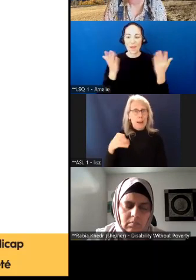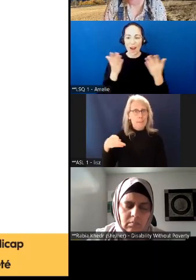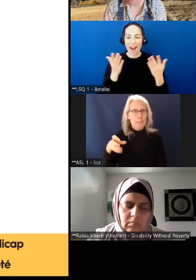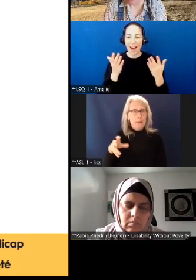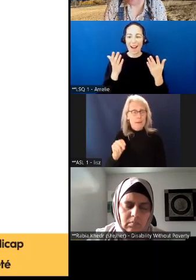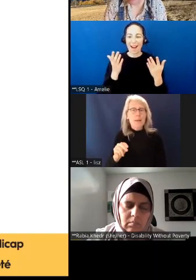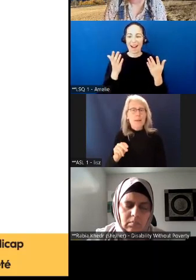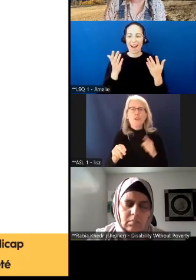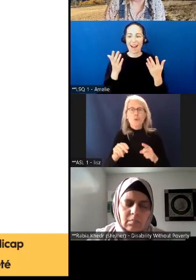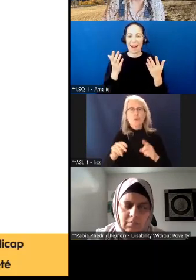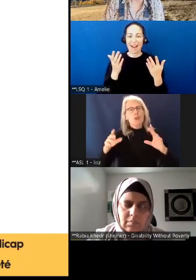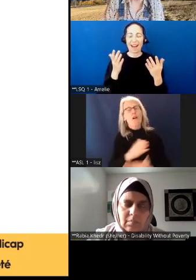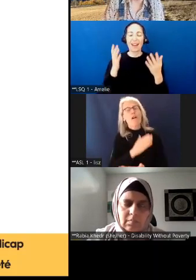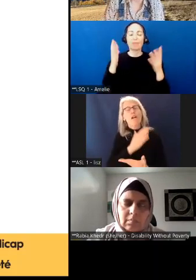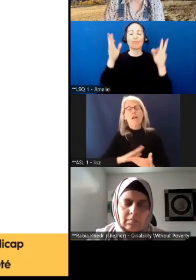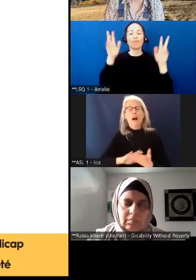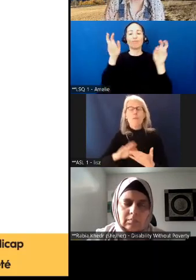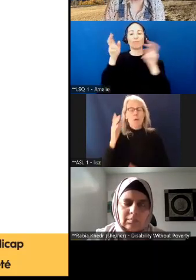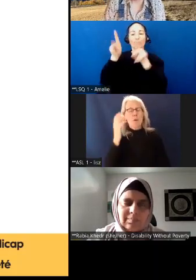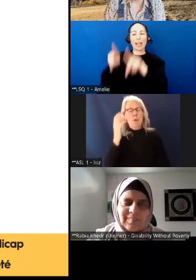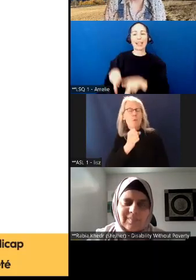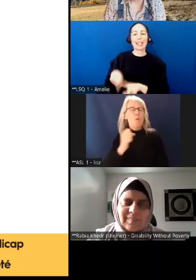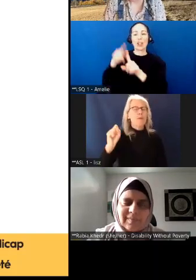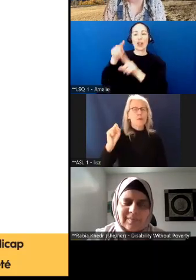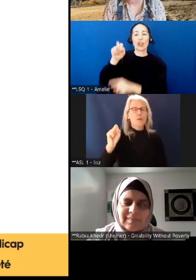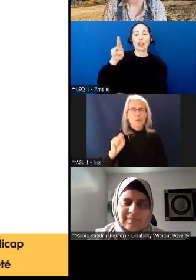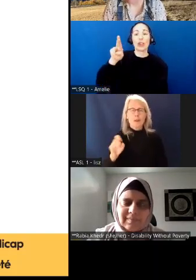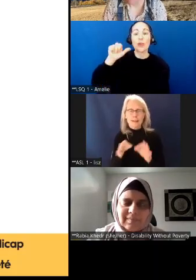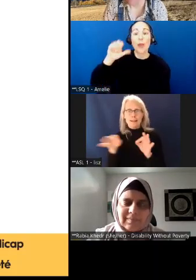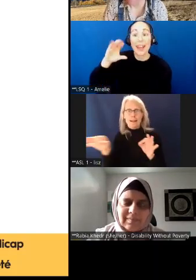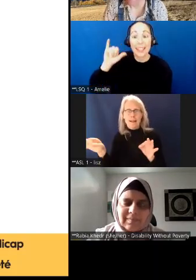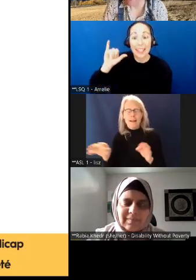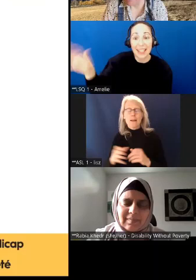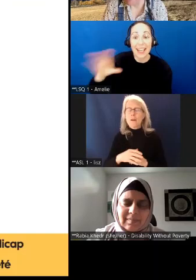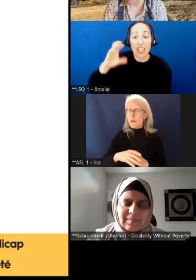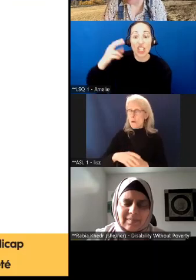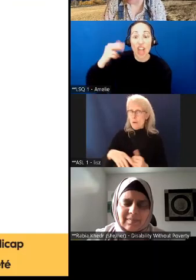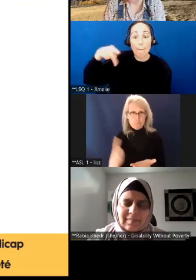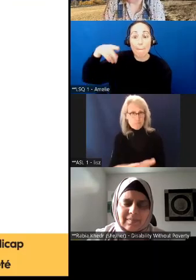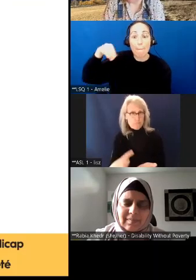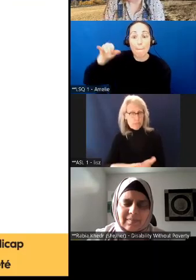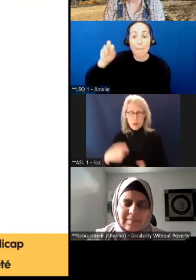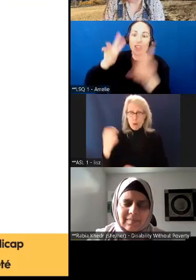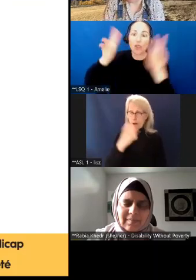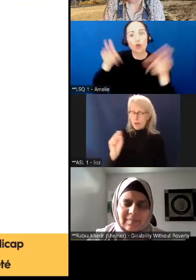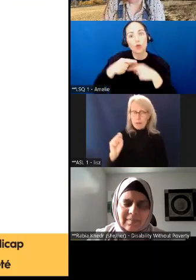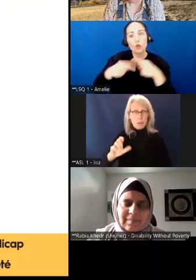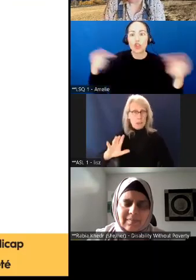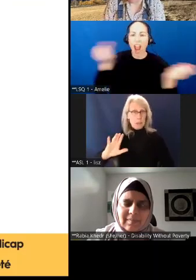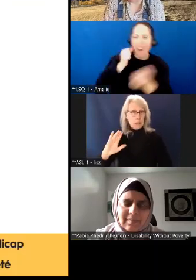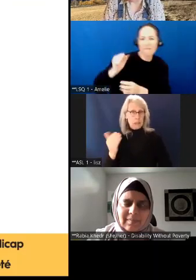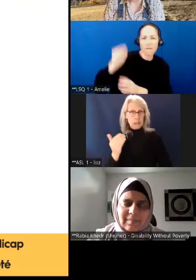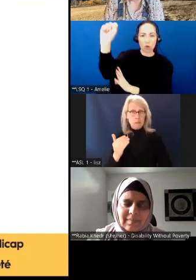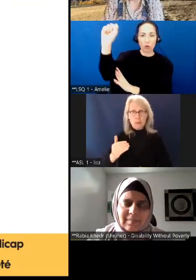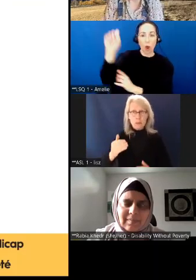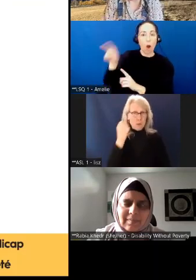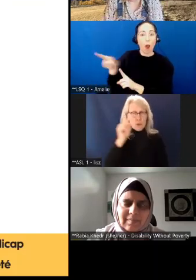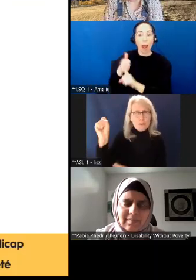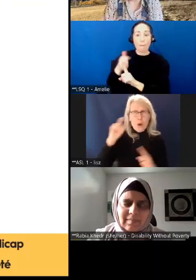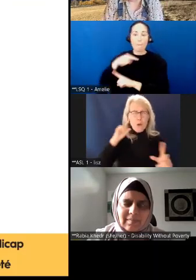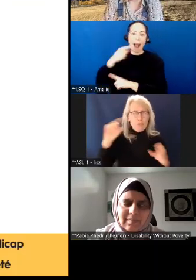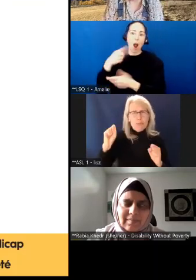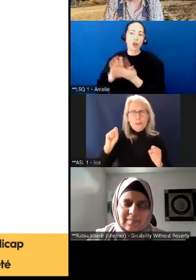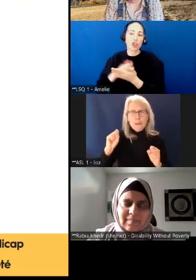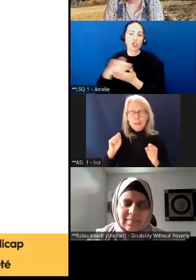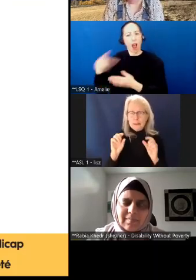interprétée par Tracy Chapman qui parlait de révolution. Et elle dit, « Parler d'une révolution, ça